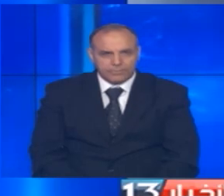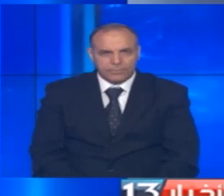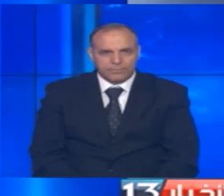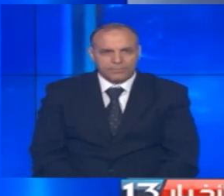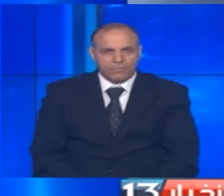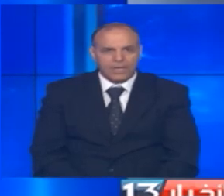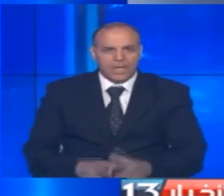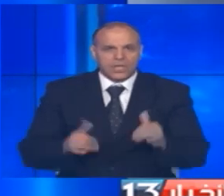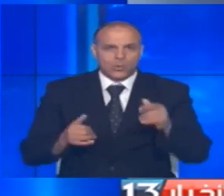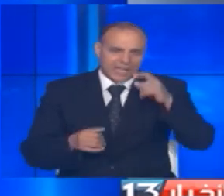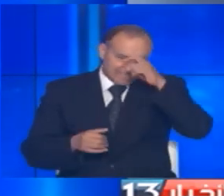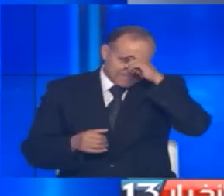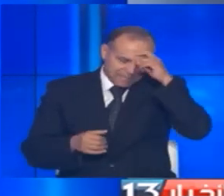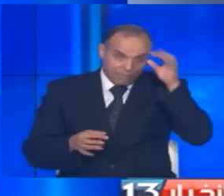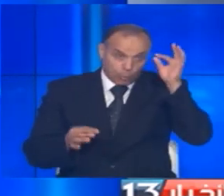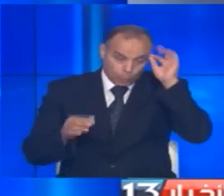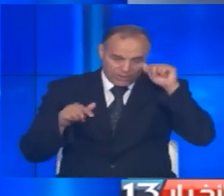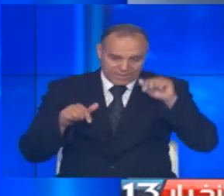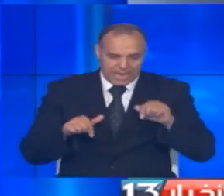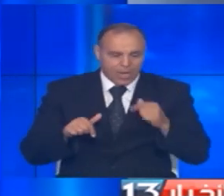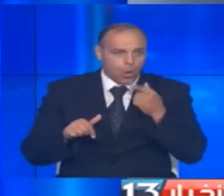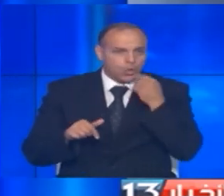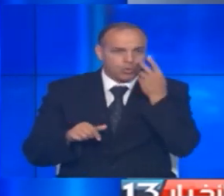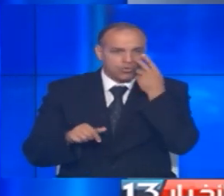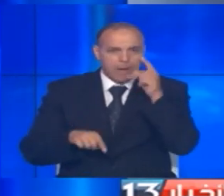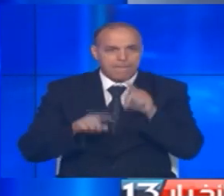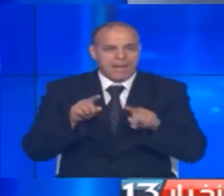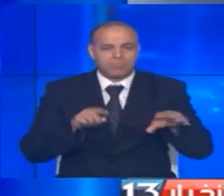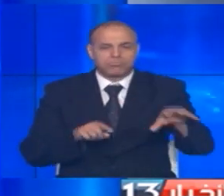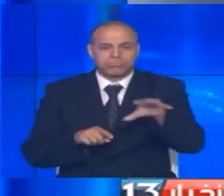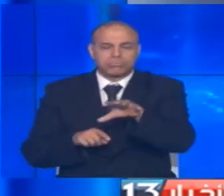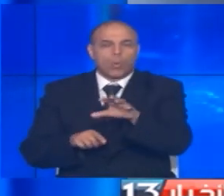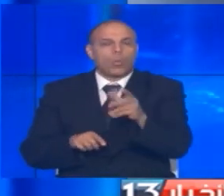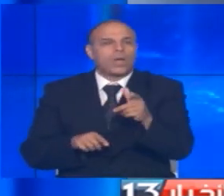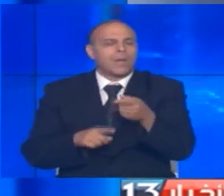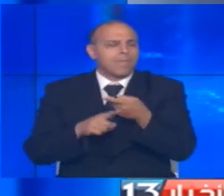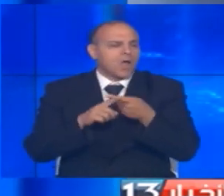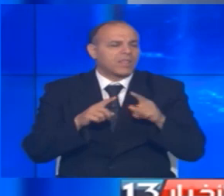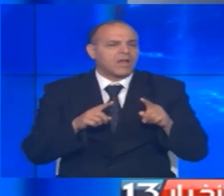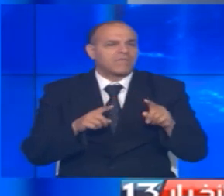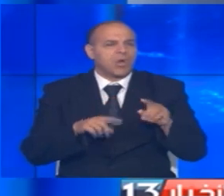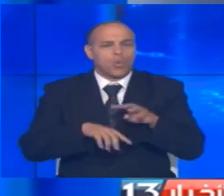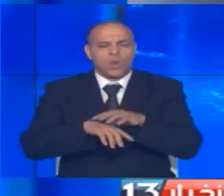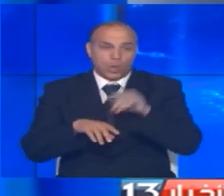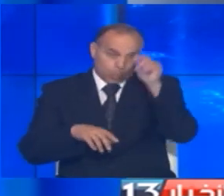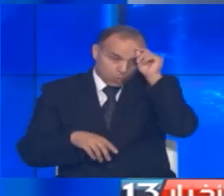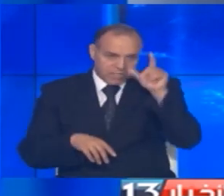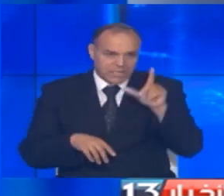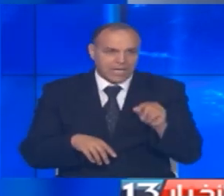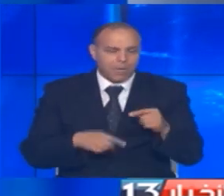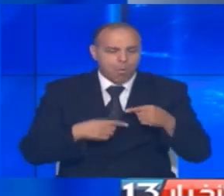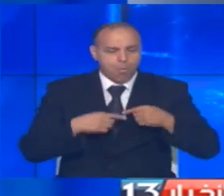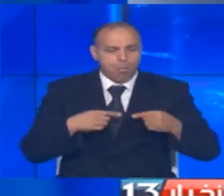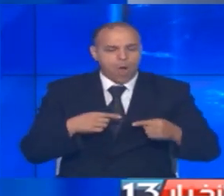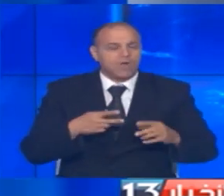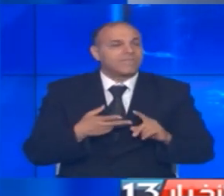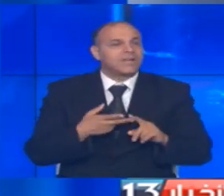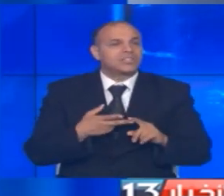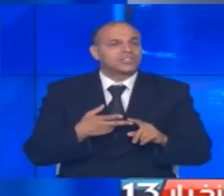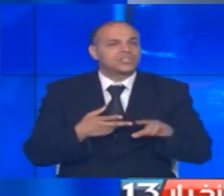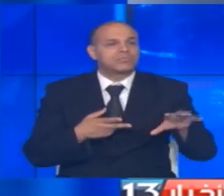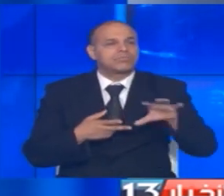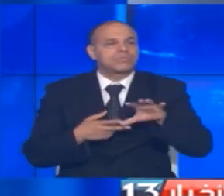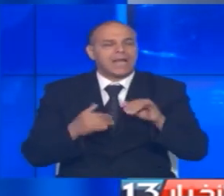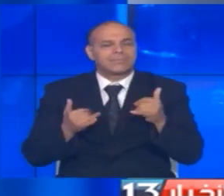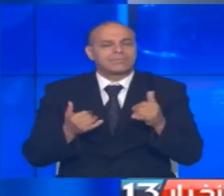إلى أجواء الصيف في تونس حيث تشهد بعض المناطق في جهات مختلفة من ولايات الجمهورية نقصاً كبيراً في أماكن